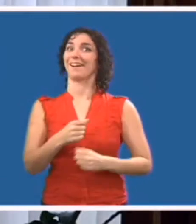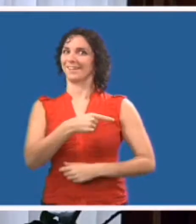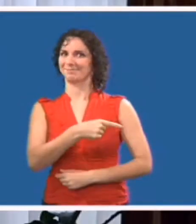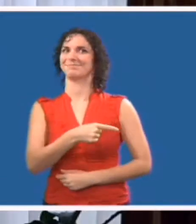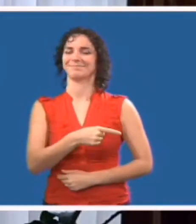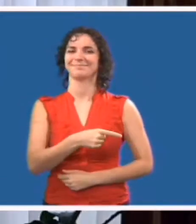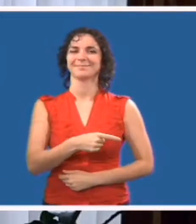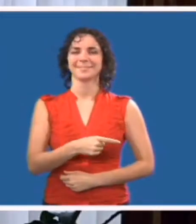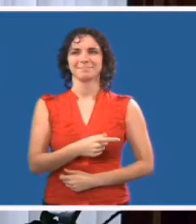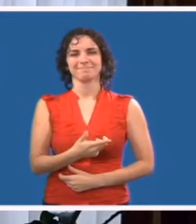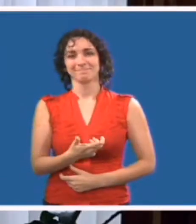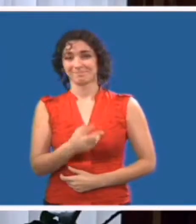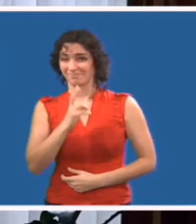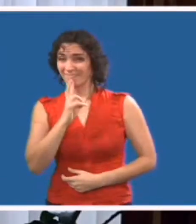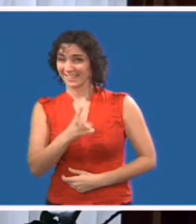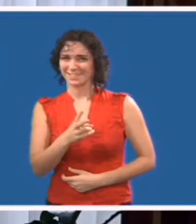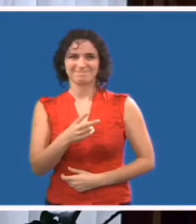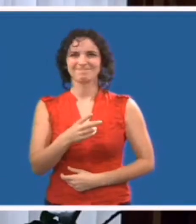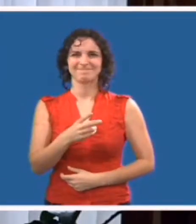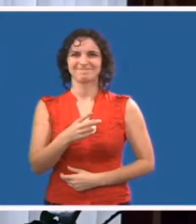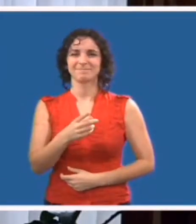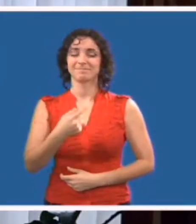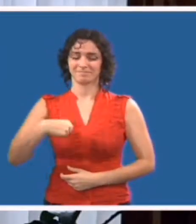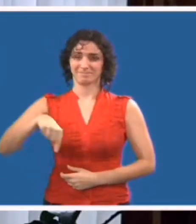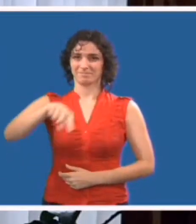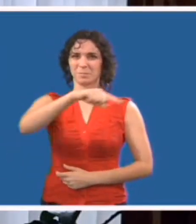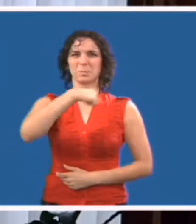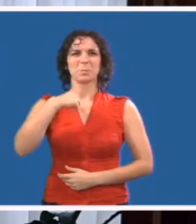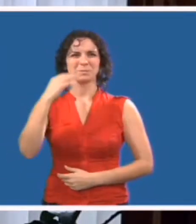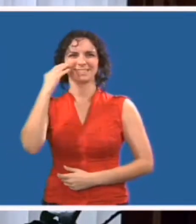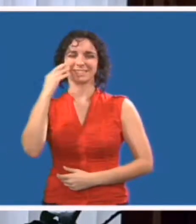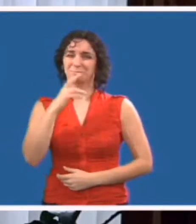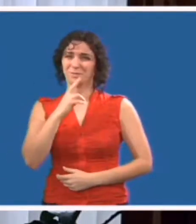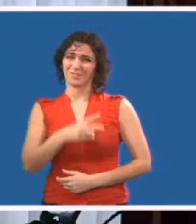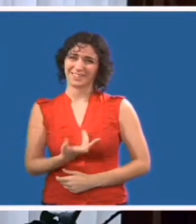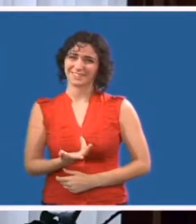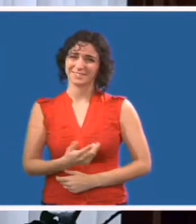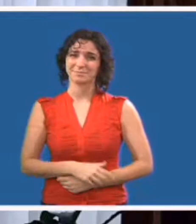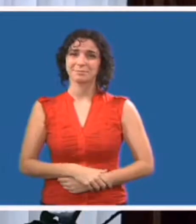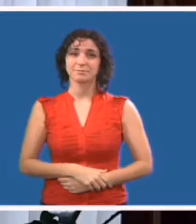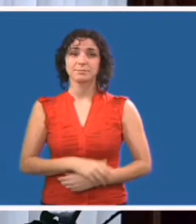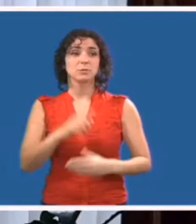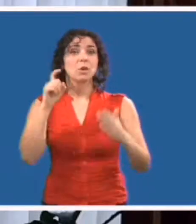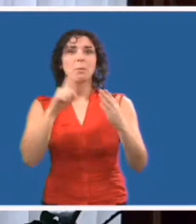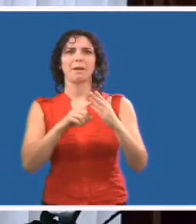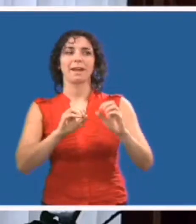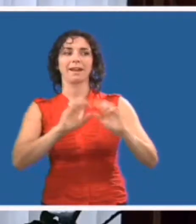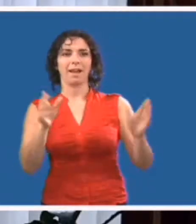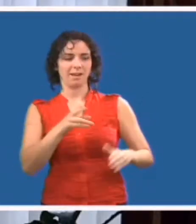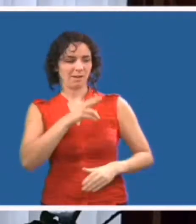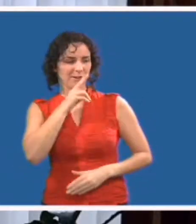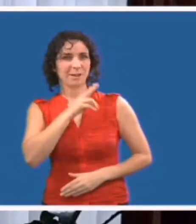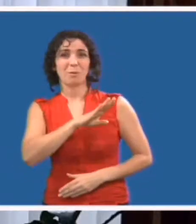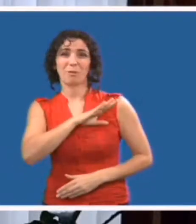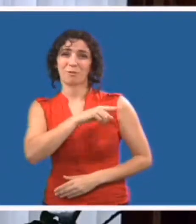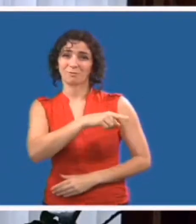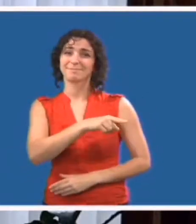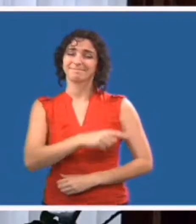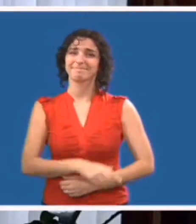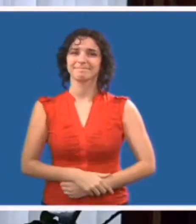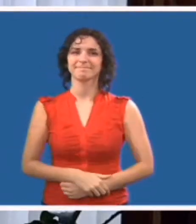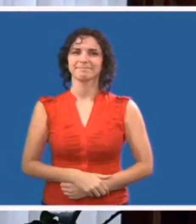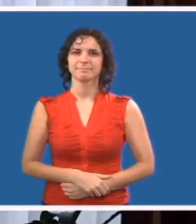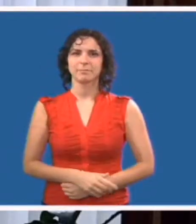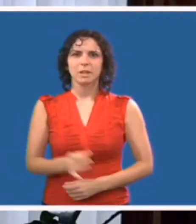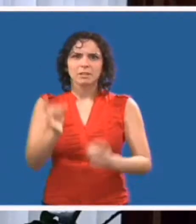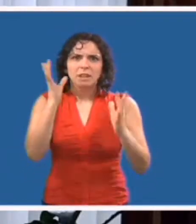d'abord le handicap. Et il n'y a rien de mal à cela, à condition que nous ne lésons par cette